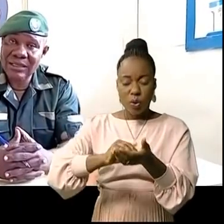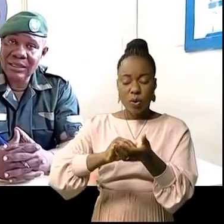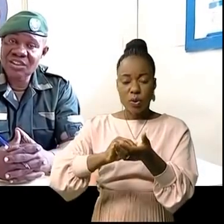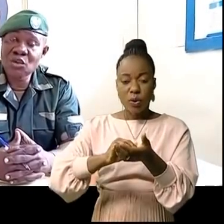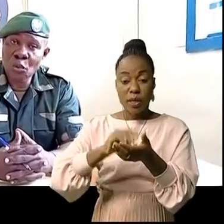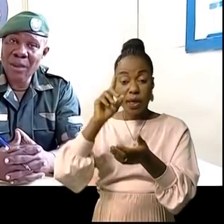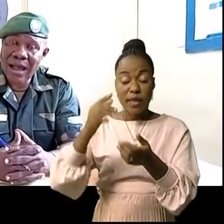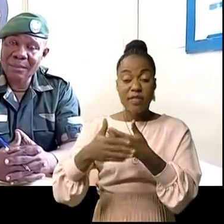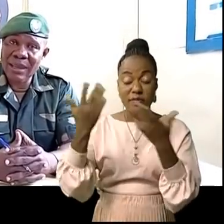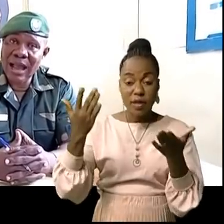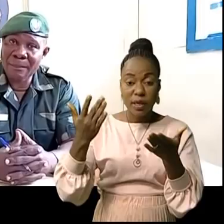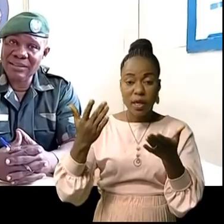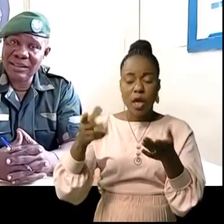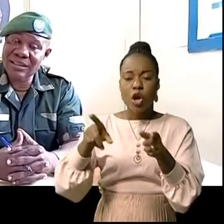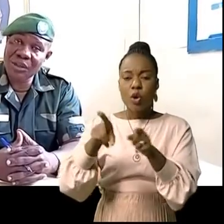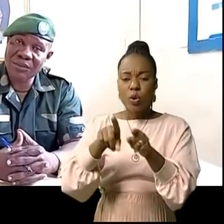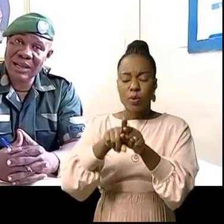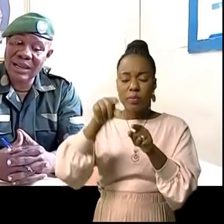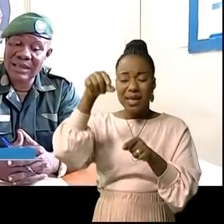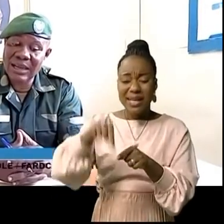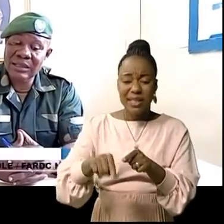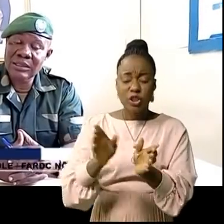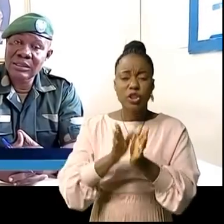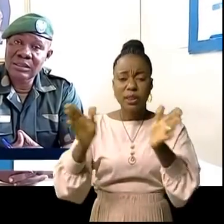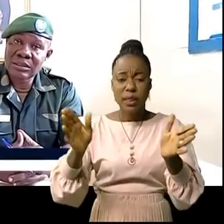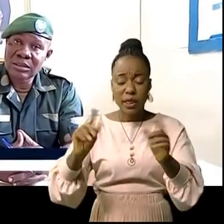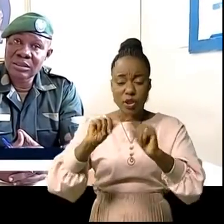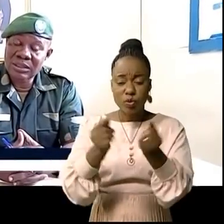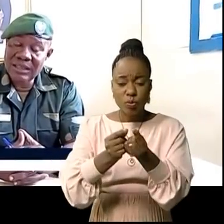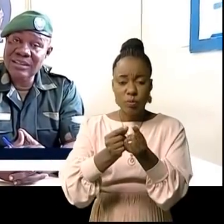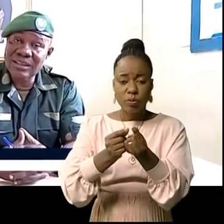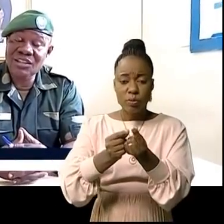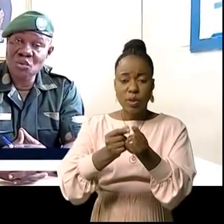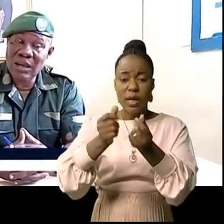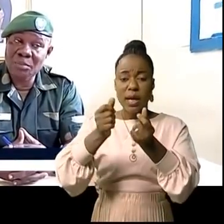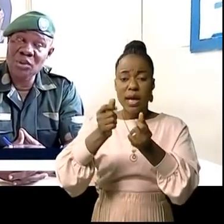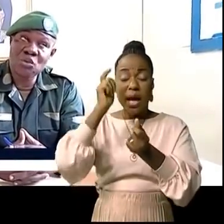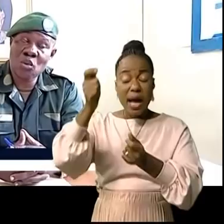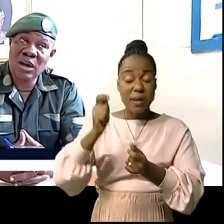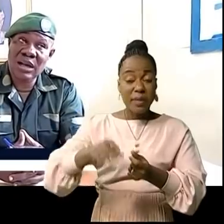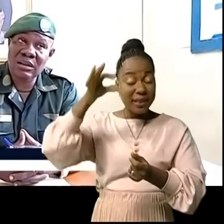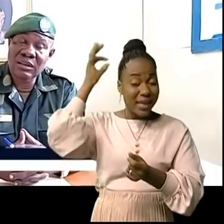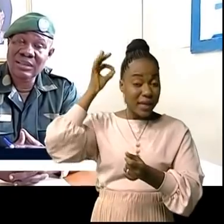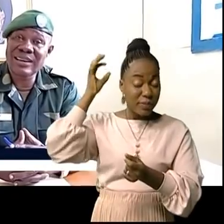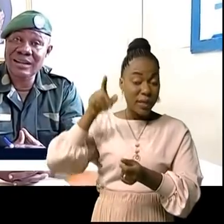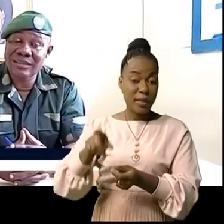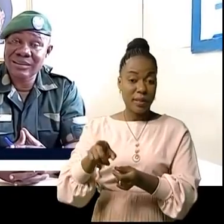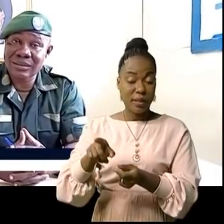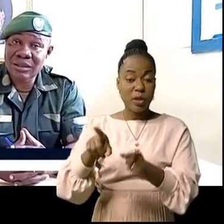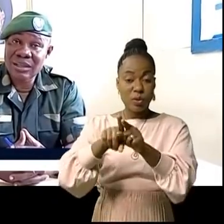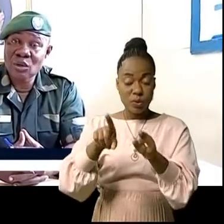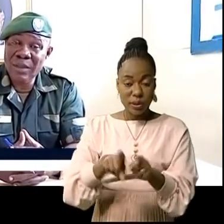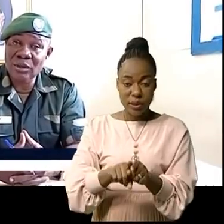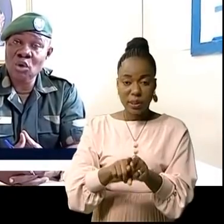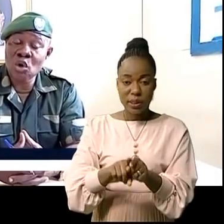général du groupe armé APCLS de Janvier Kalaïri, une cité située à plus ou moins 55